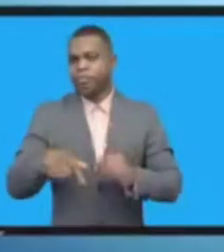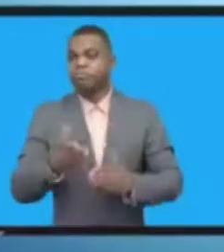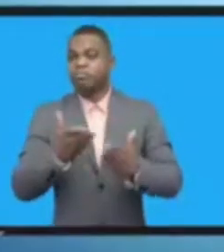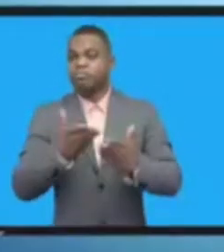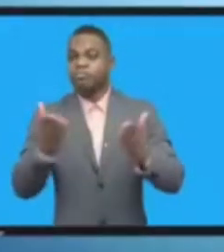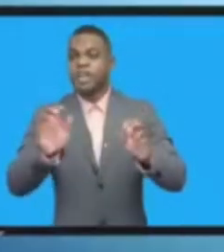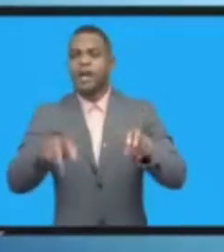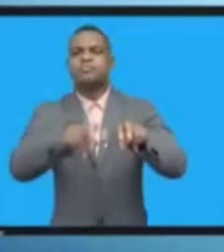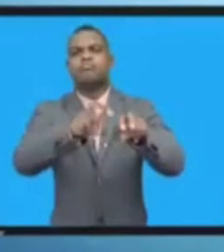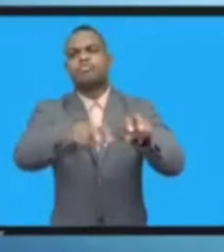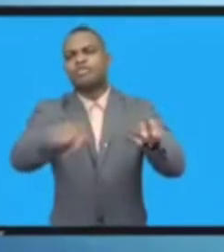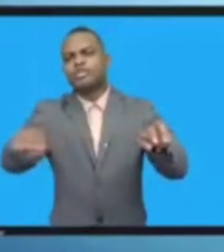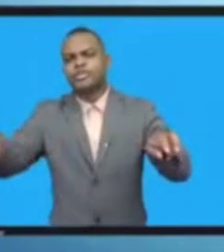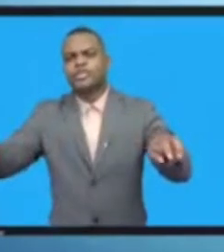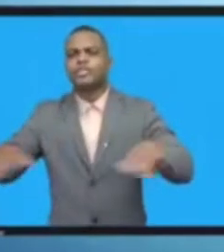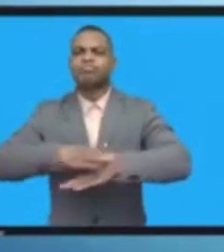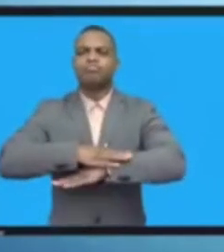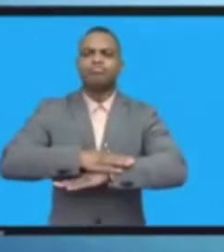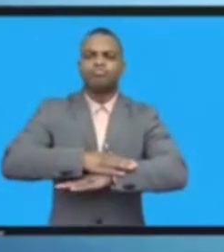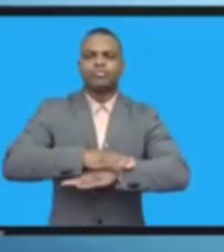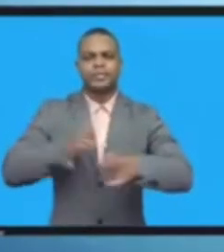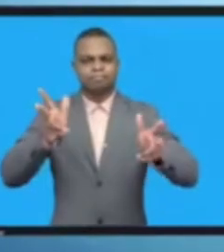حسنا اذا